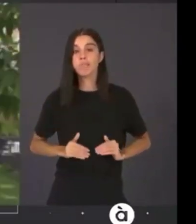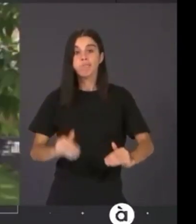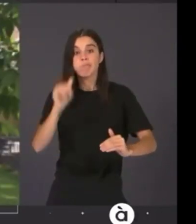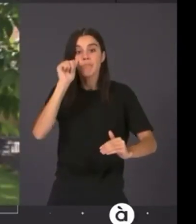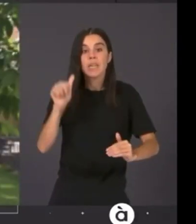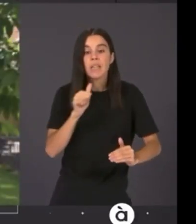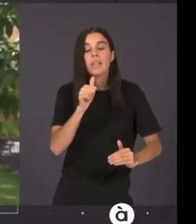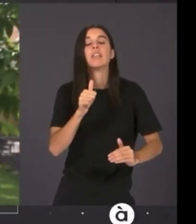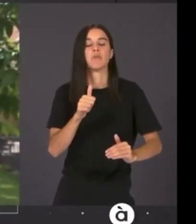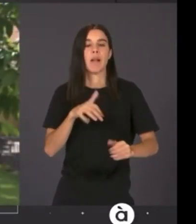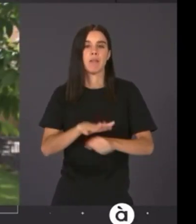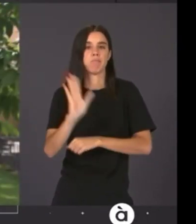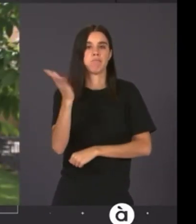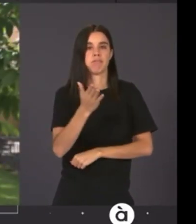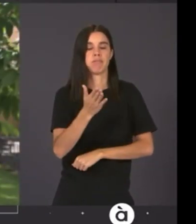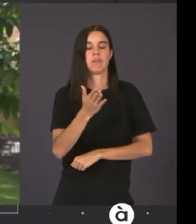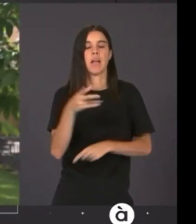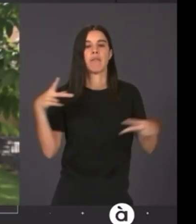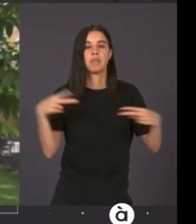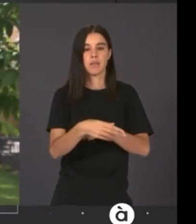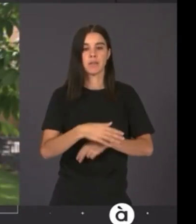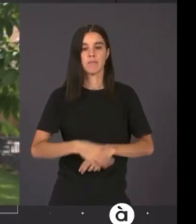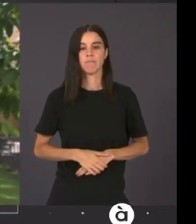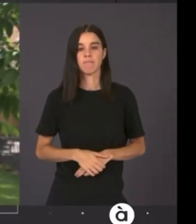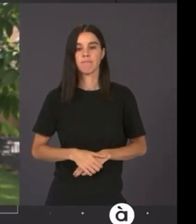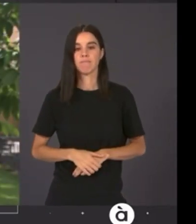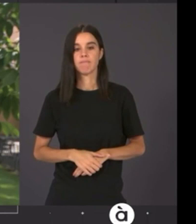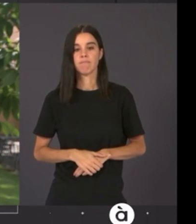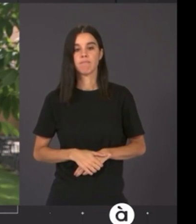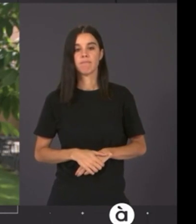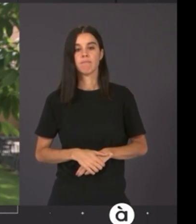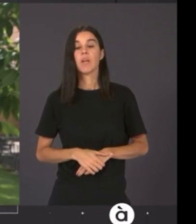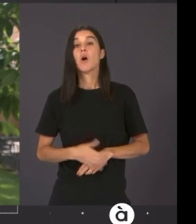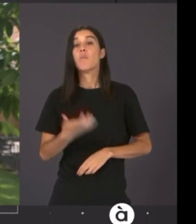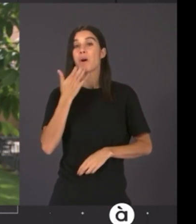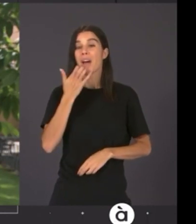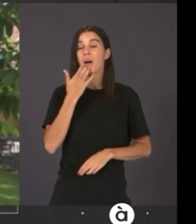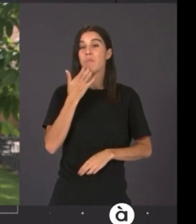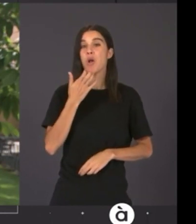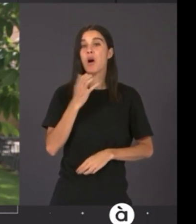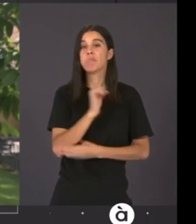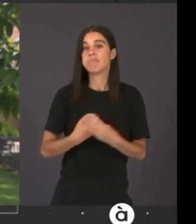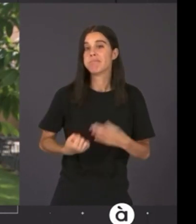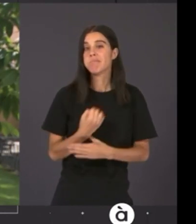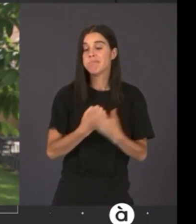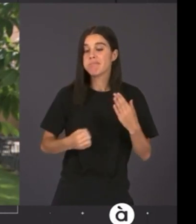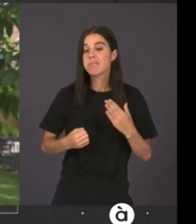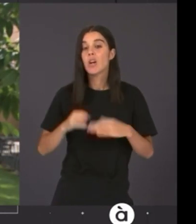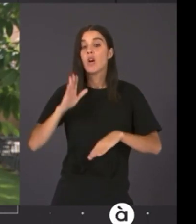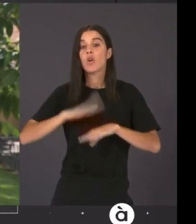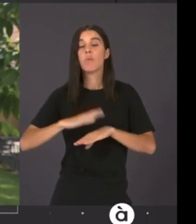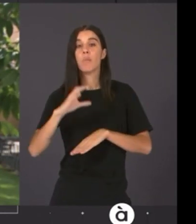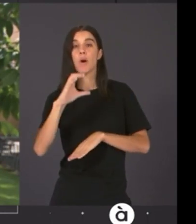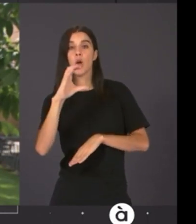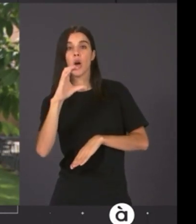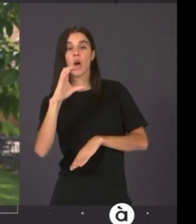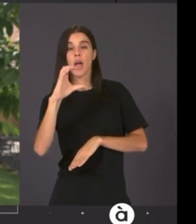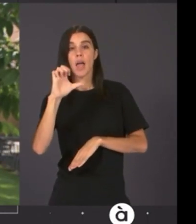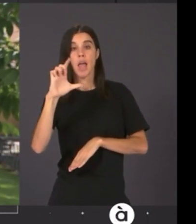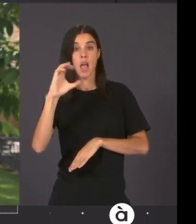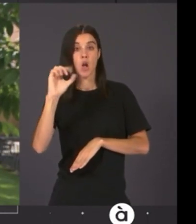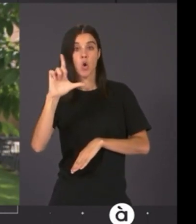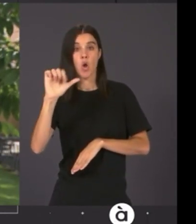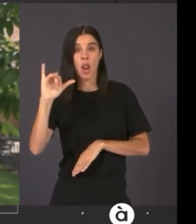Fundamentalment és el problema, jo crec, que poden haver de brots de gastroenteritis produït per colis, que són